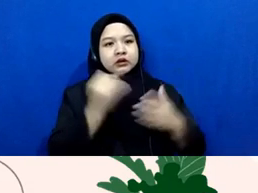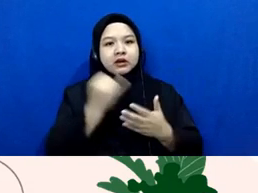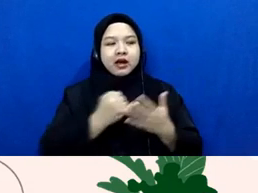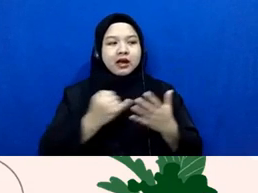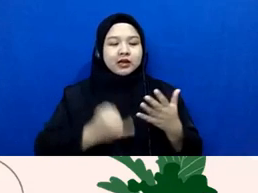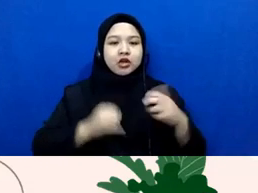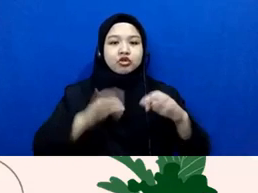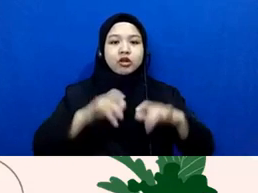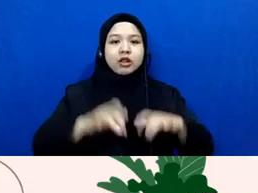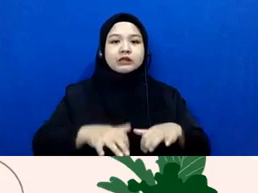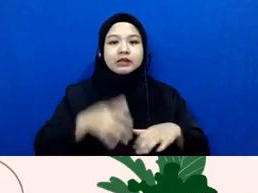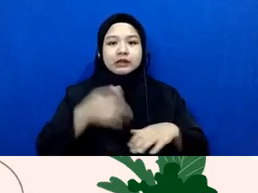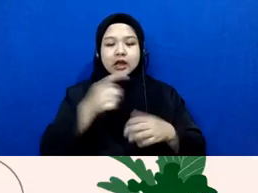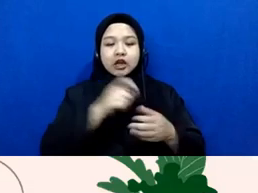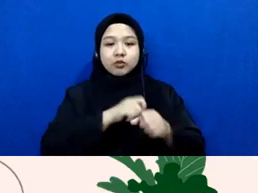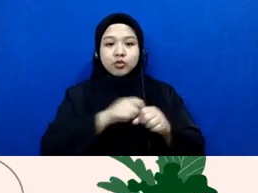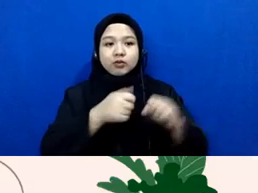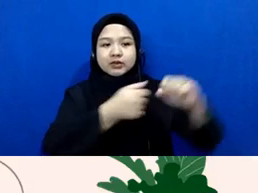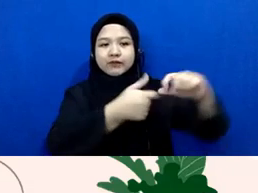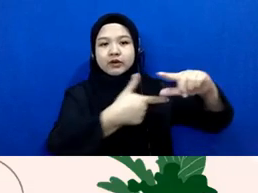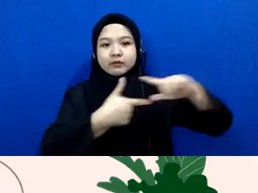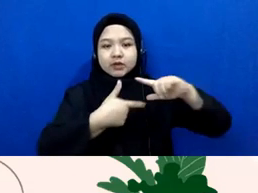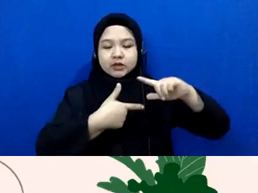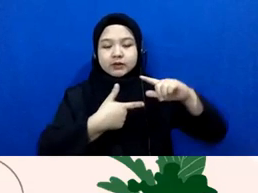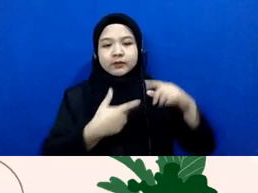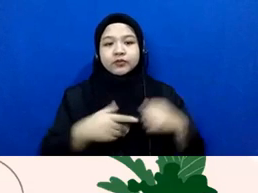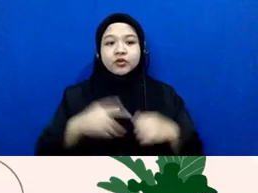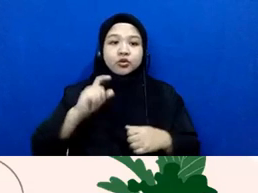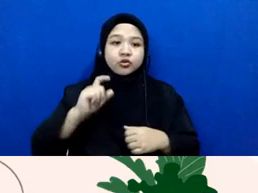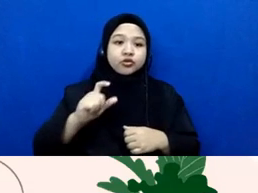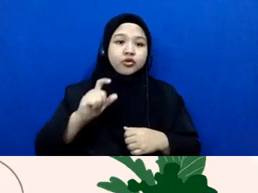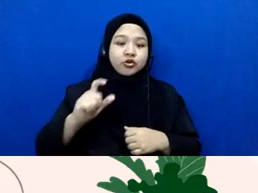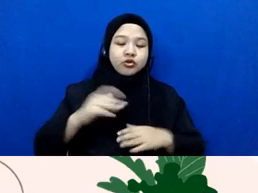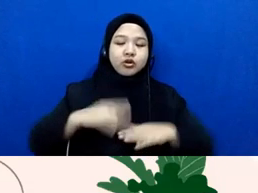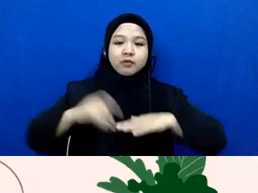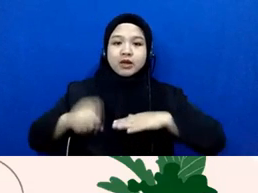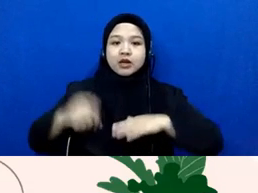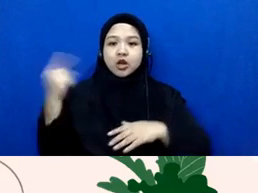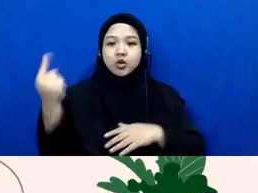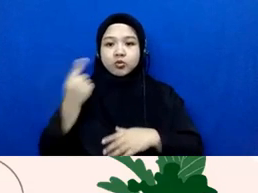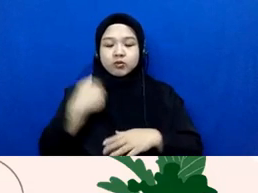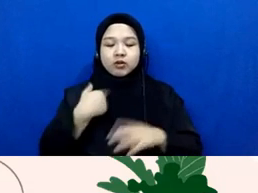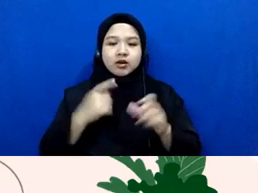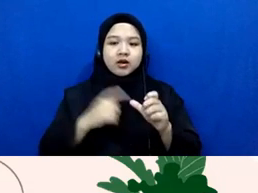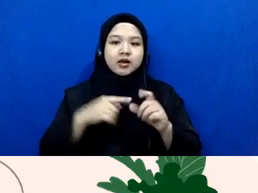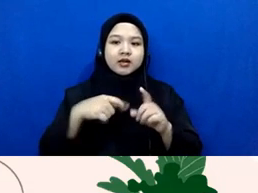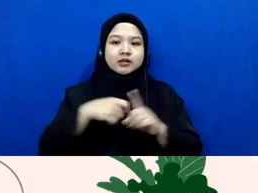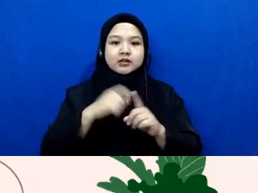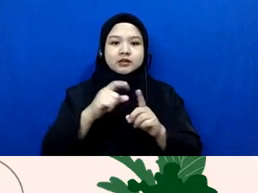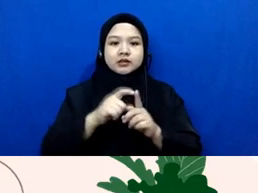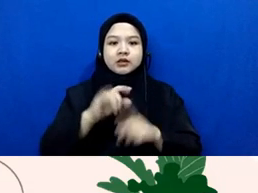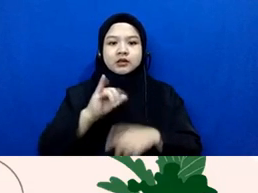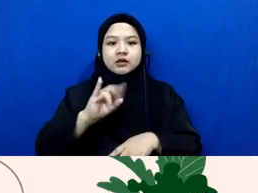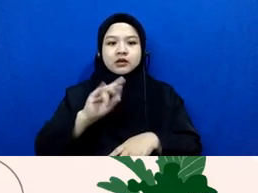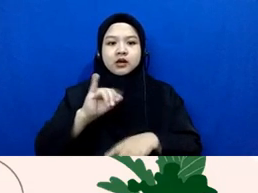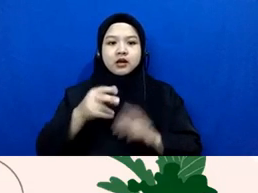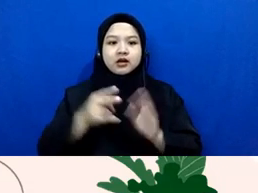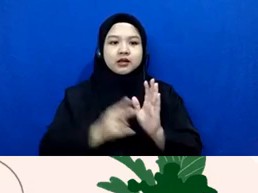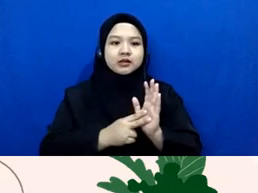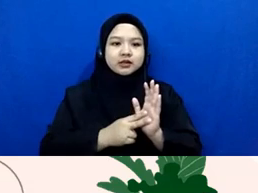sedang teman-teman buat nah sebagai contoh misalnya kalau di peradilan umum ada SK Dirjen Badan Peradilan Umum nomor